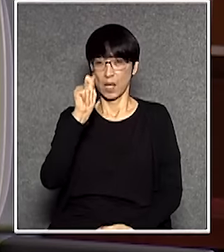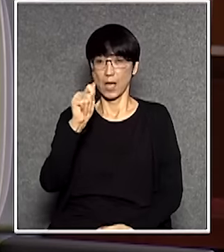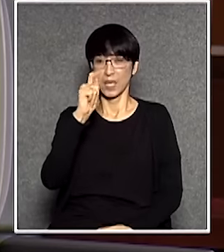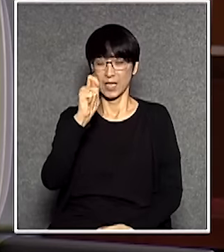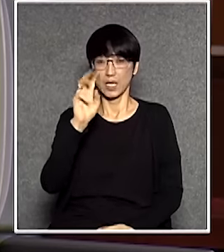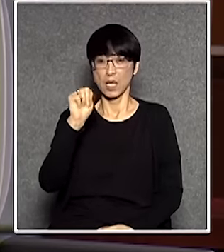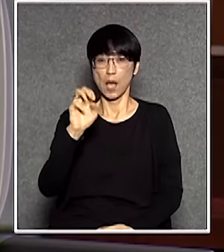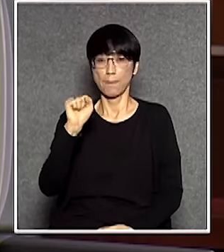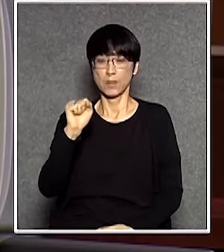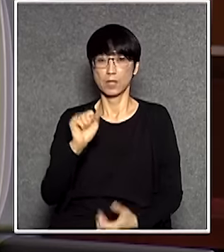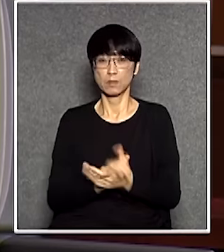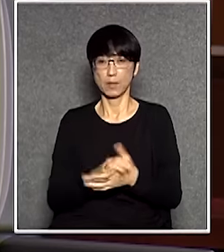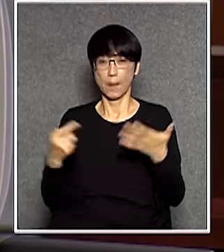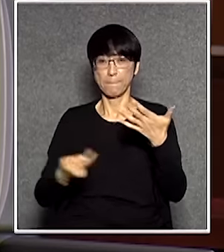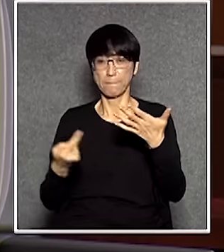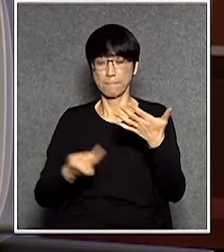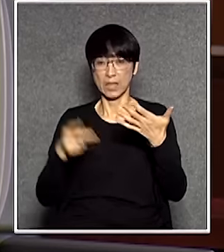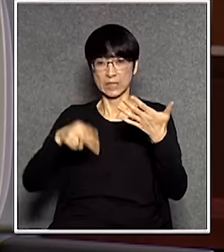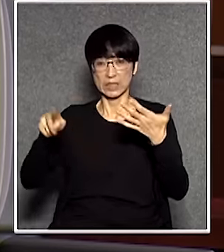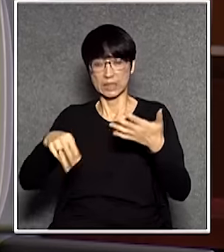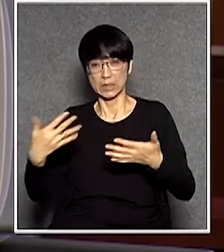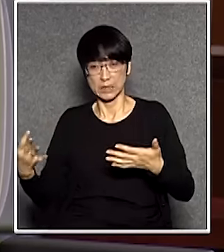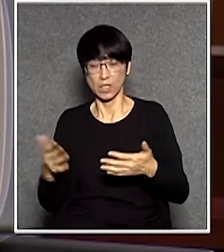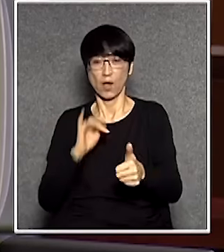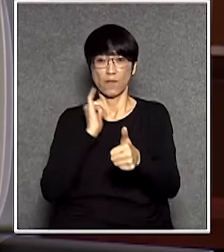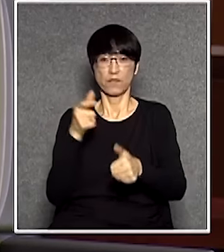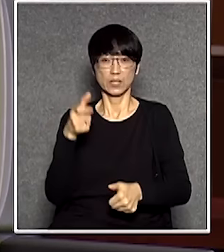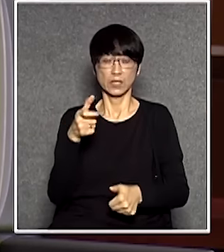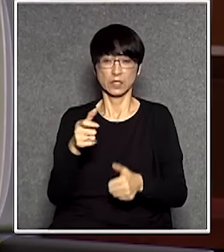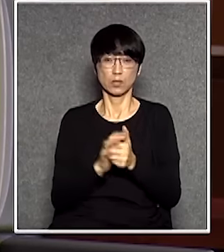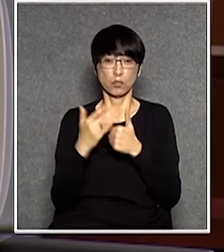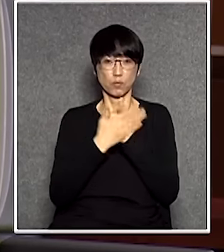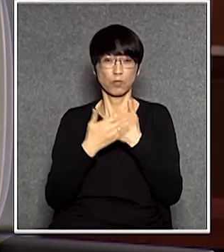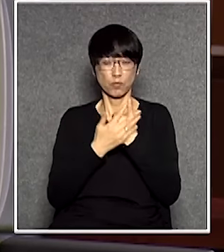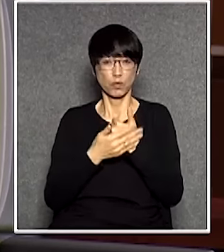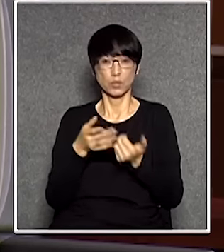款額是五萬二千一百九十元延遲的罰款額比維護費還要低